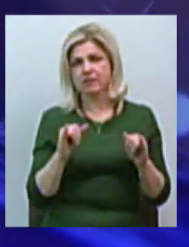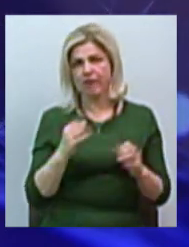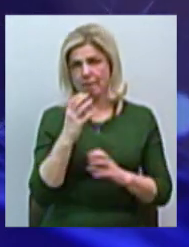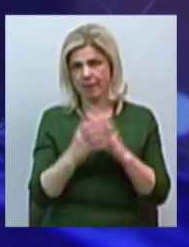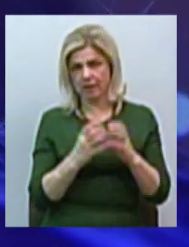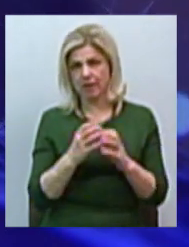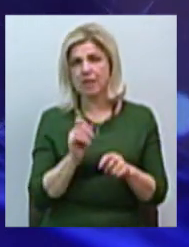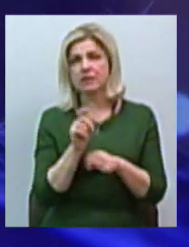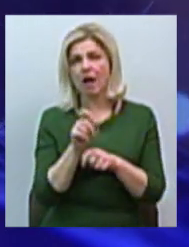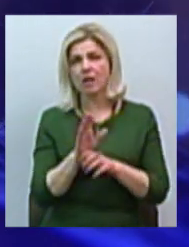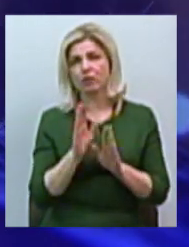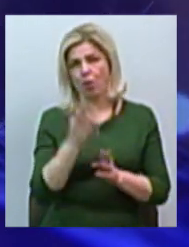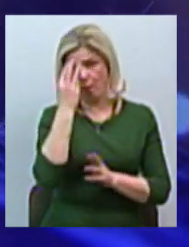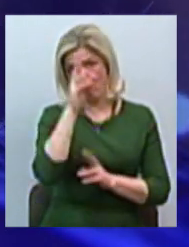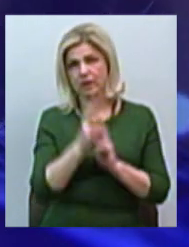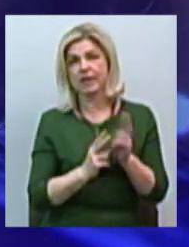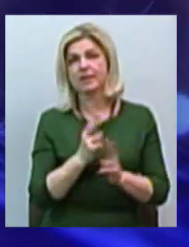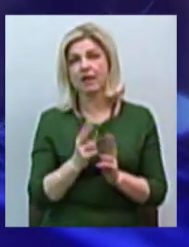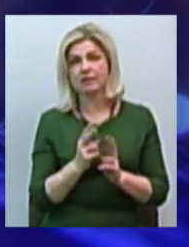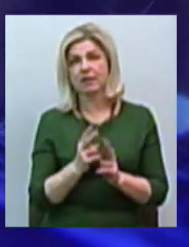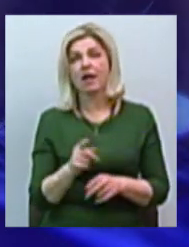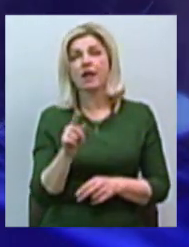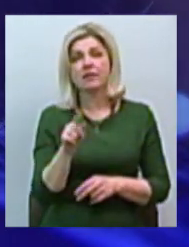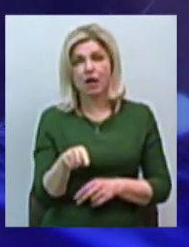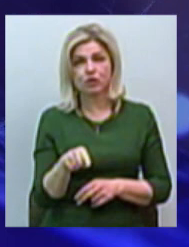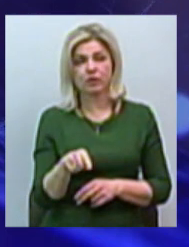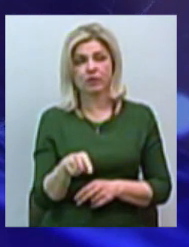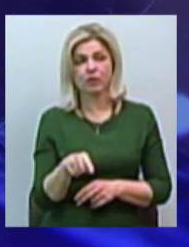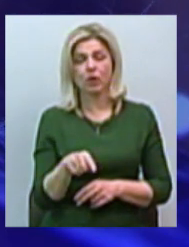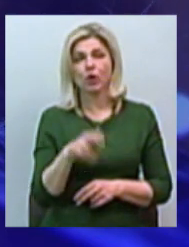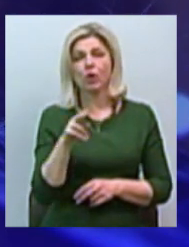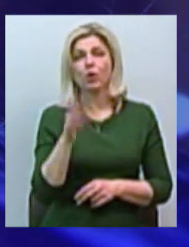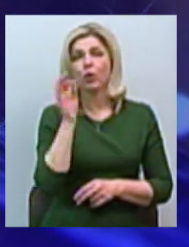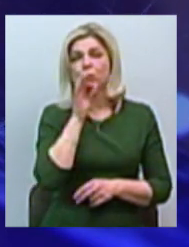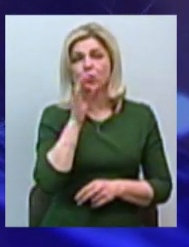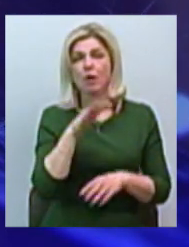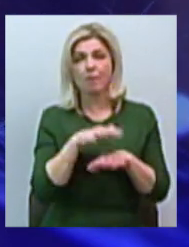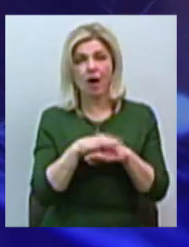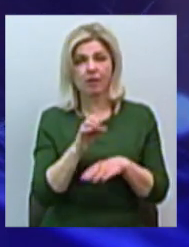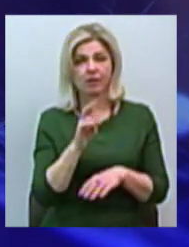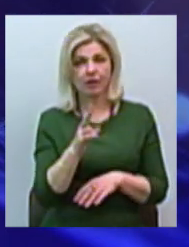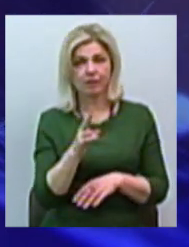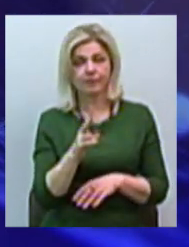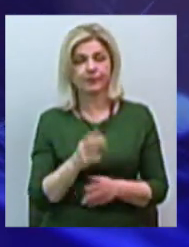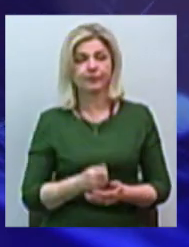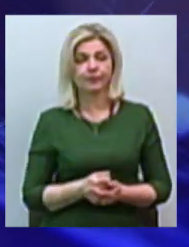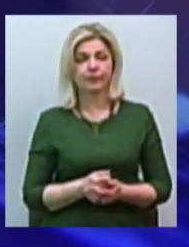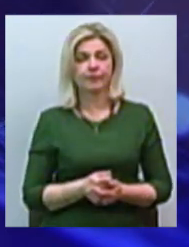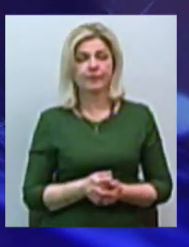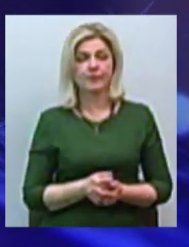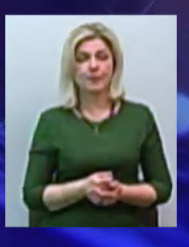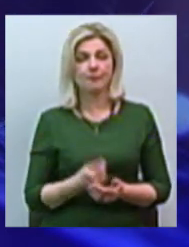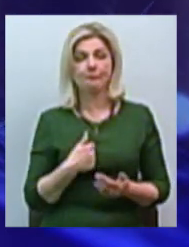модернізувати. що вони роблять. Даже Deutsche Bahn, о которых ми приняли